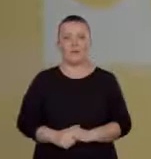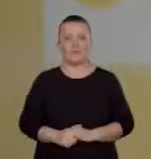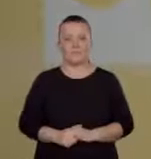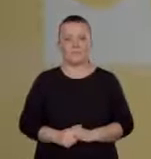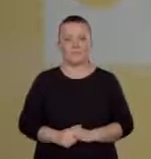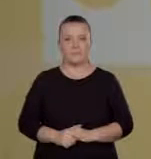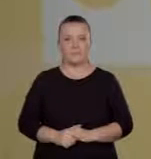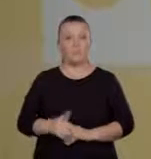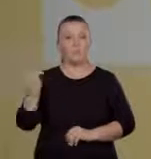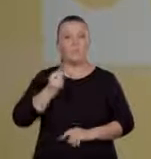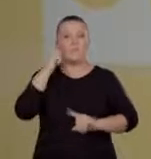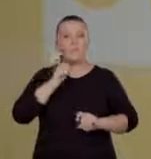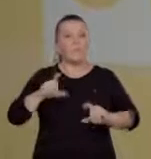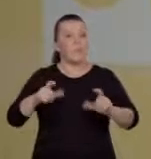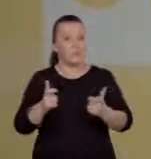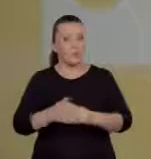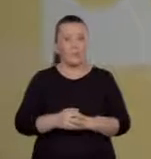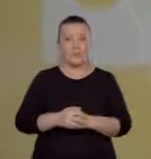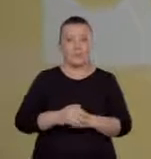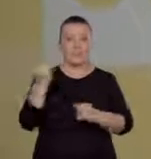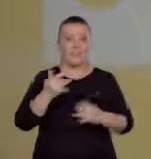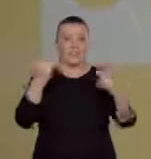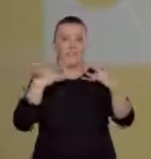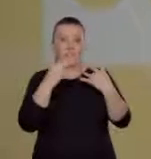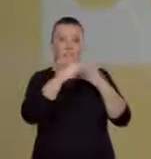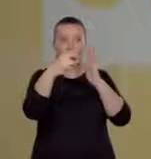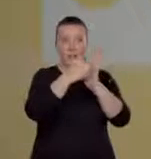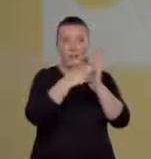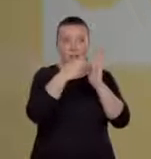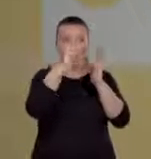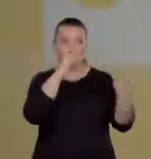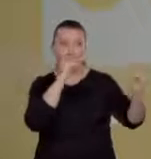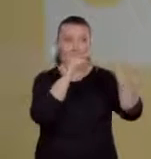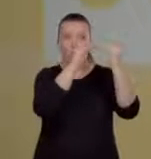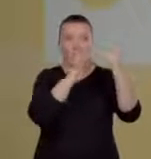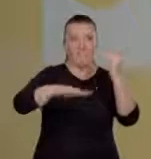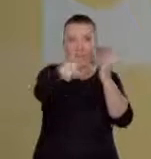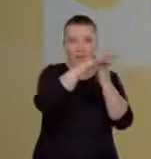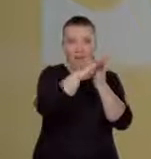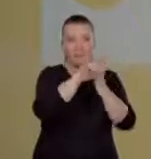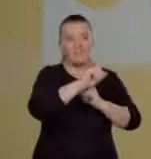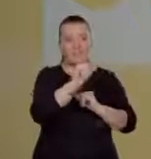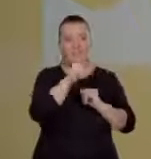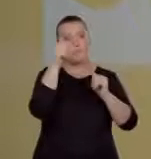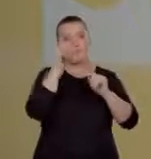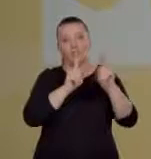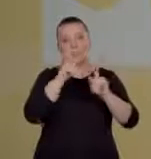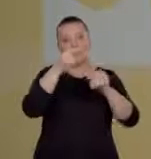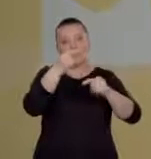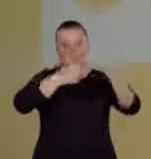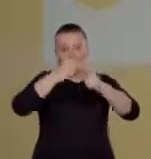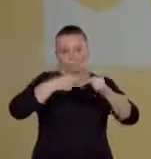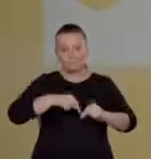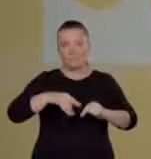każda cecha organizmu jest przystosowaniem do warunków życia, ale może ilustrować pewną bezwładność ewolucyjną. W przypadku